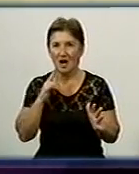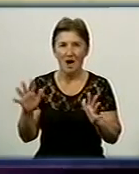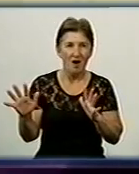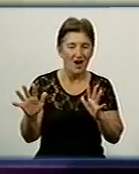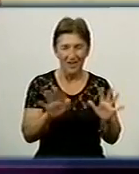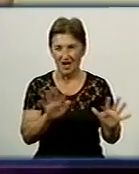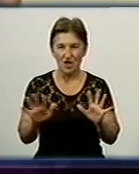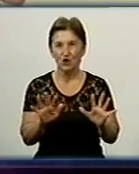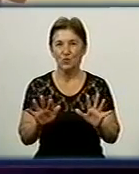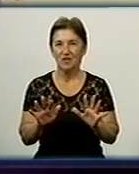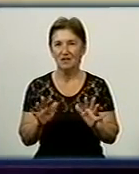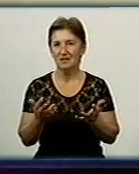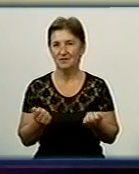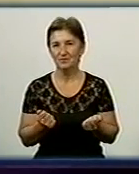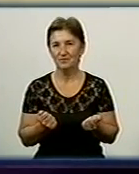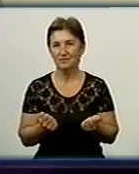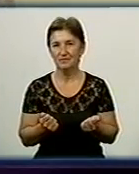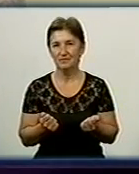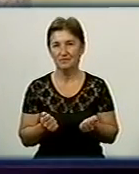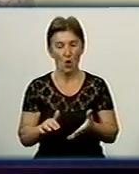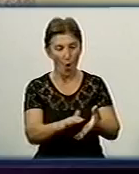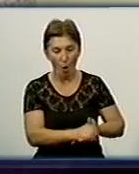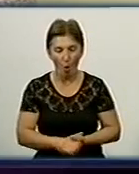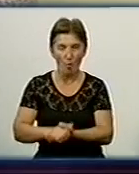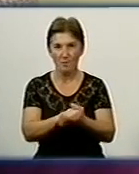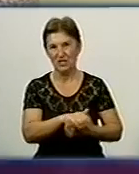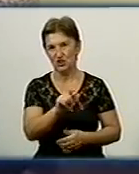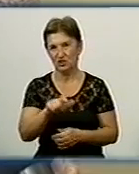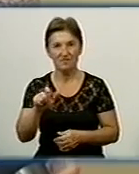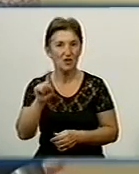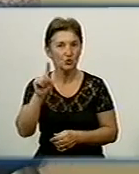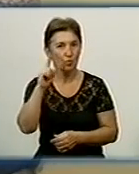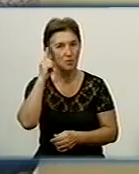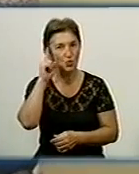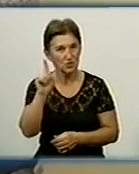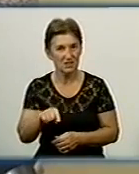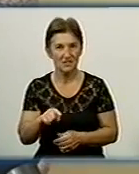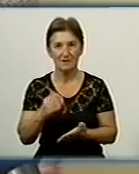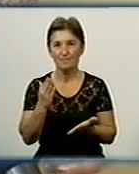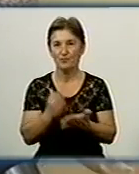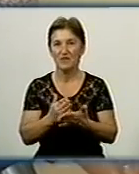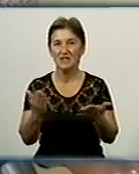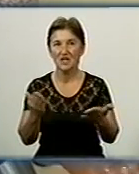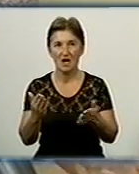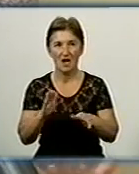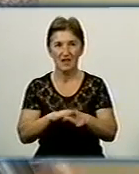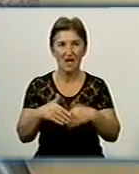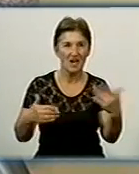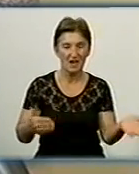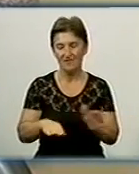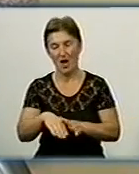громадською, щоб є якась точка ліва, є права.